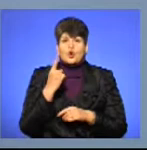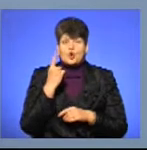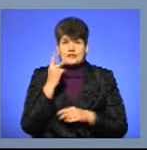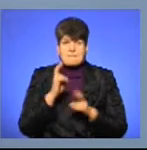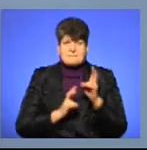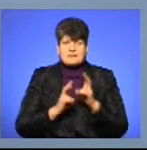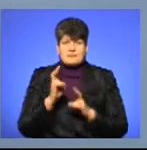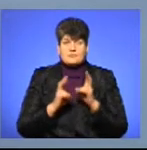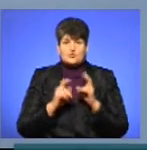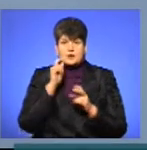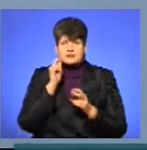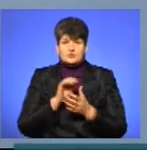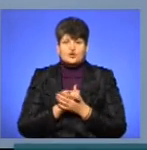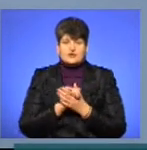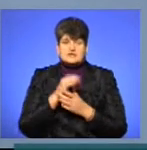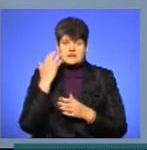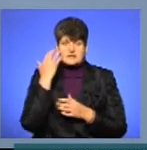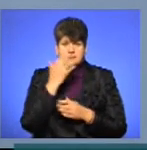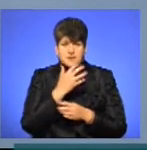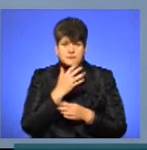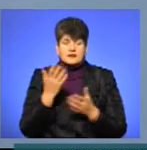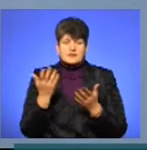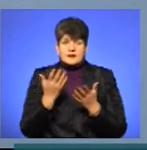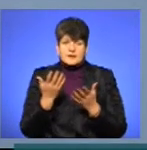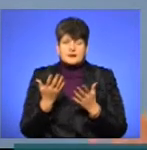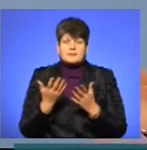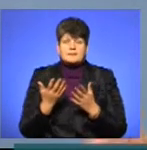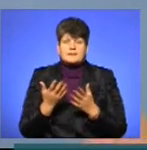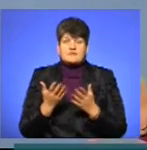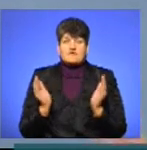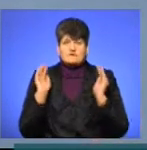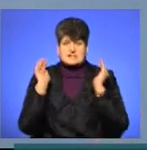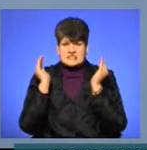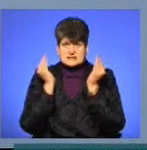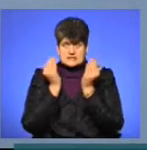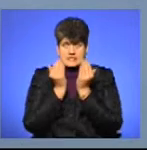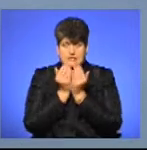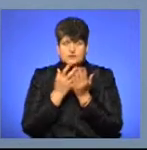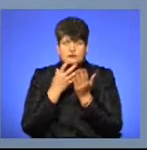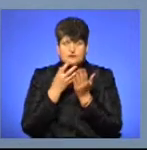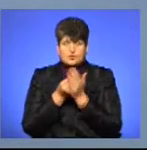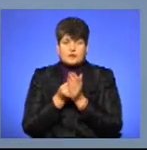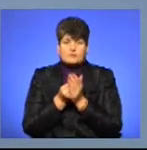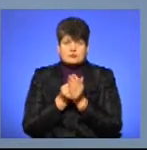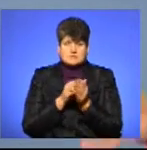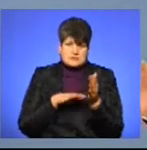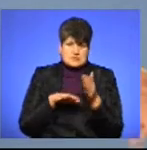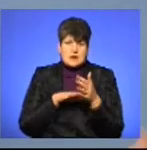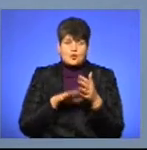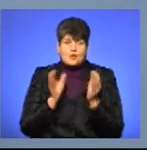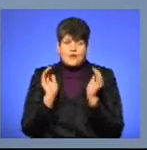підприємство Українського товариства сліпих, яке безпосередньо в закритому, скажімо так, своєму середовищі